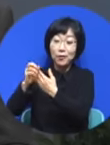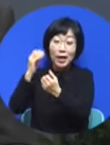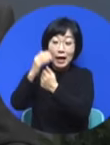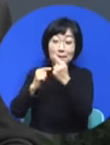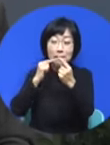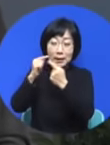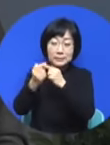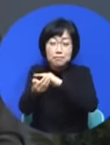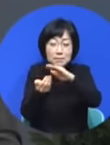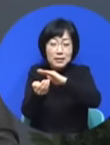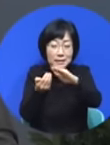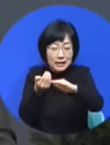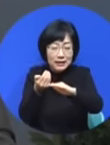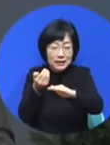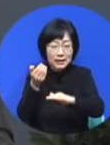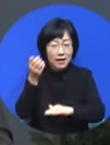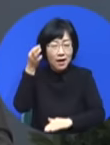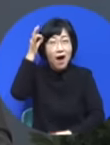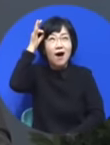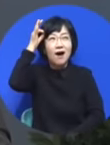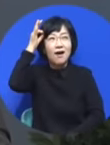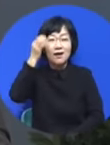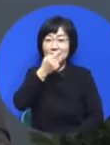이런 축복이 여러분이 남아있습니다.